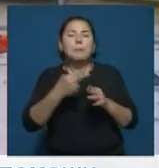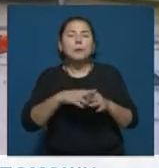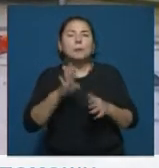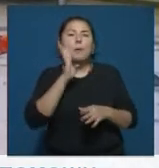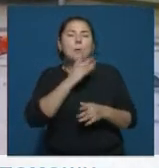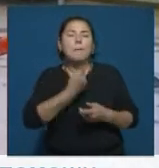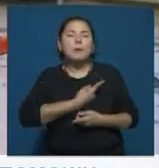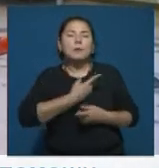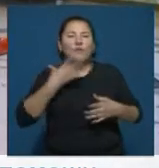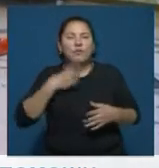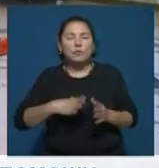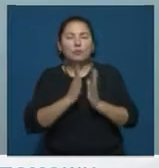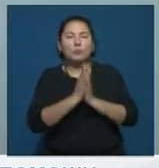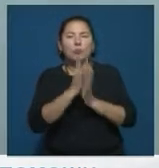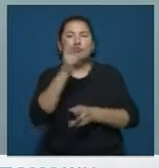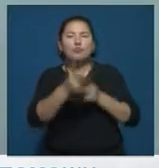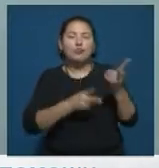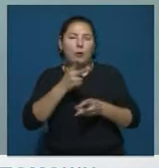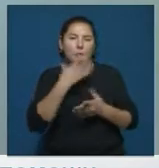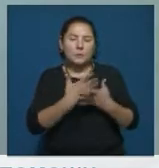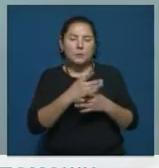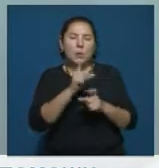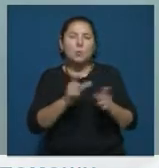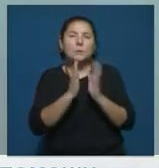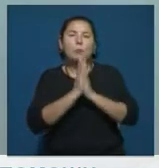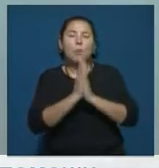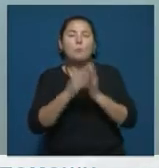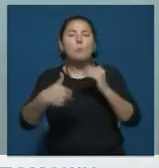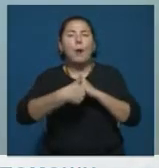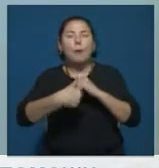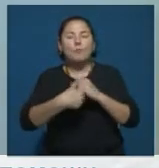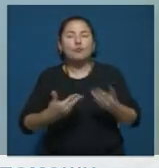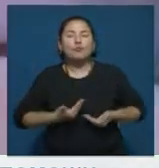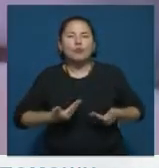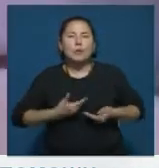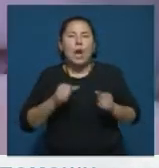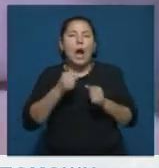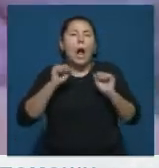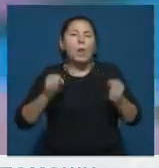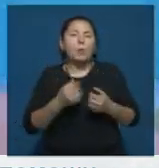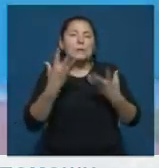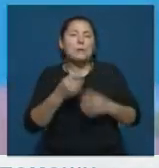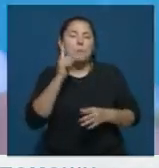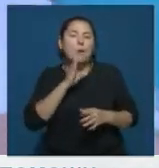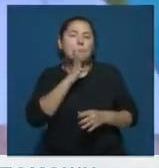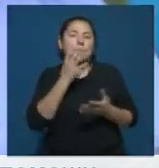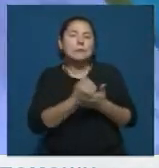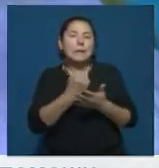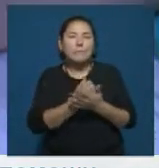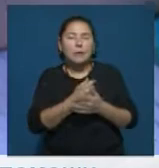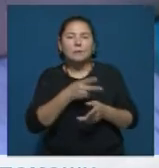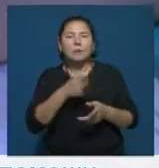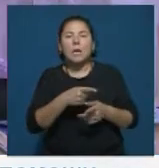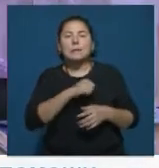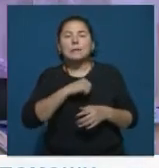мать-одиночка вынуждена обратиться к неравнодушным жителям с просьбой помочь пережить им холодные дни. Пока мама зарабатывает на ужин,